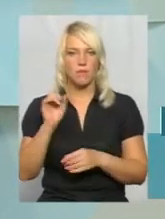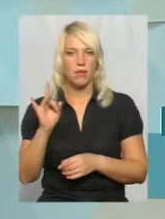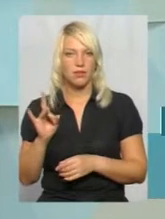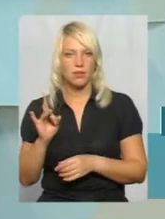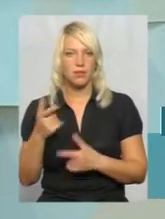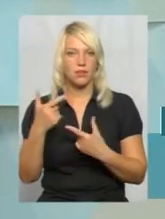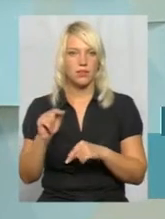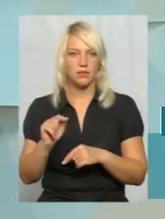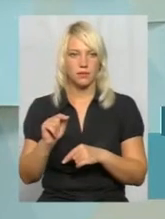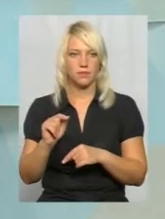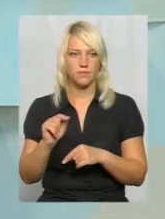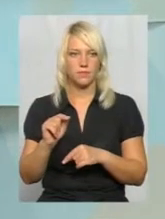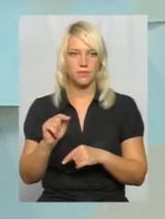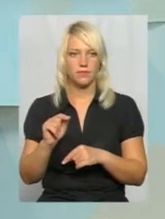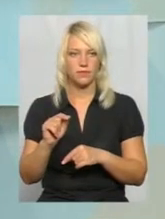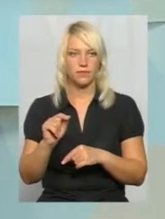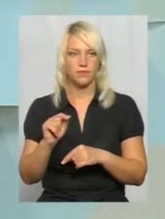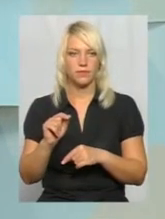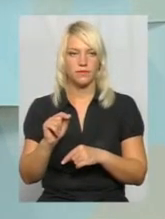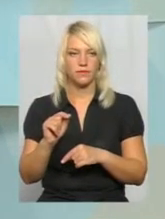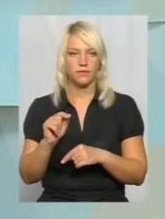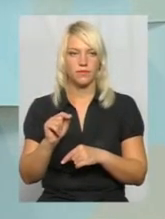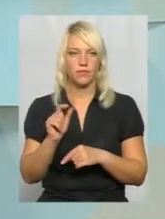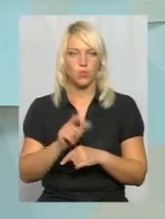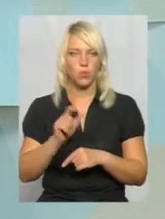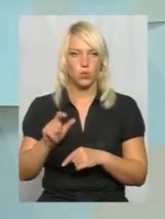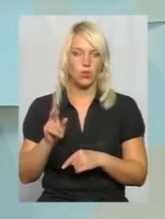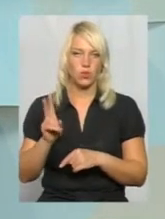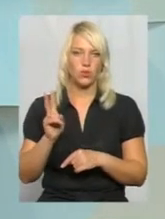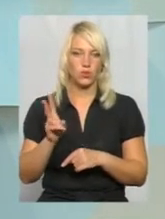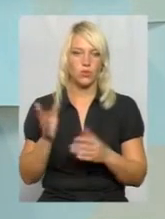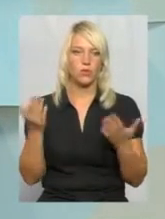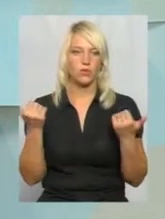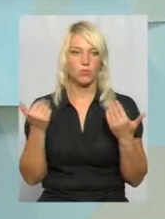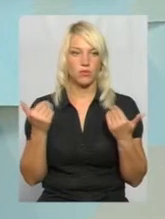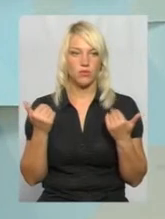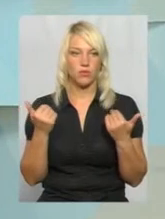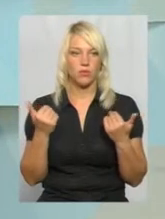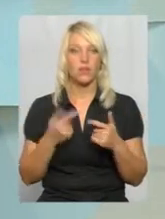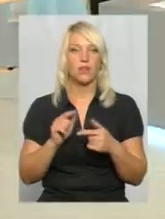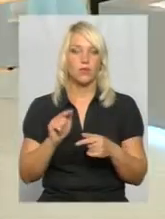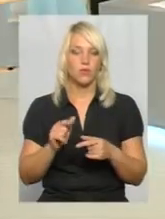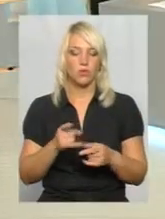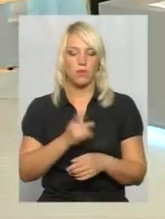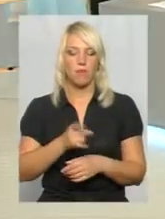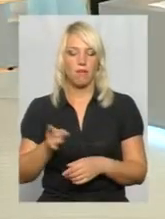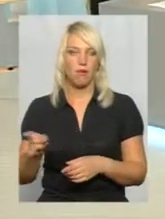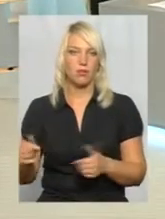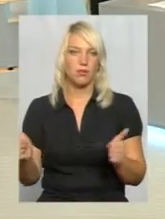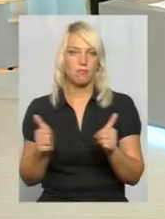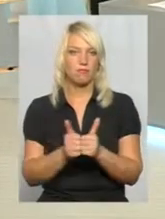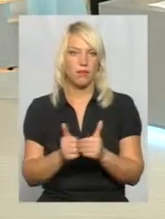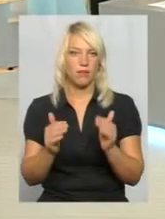люди, які відпочивають, вони і паркуються автомобілями, і